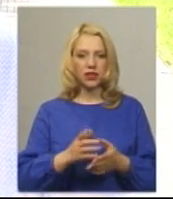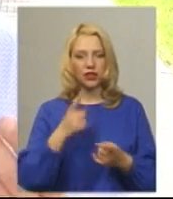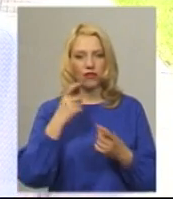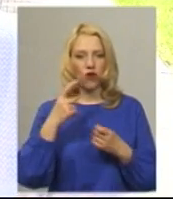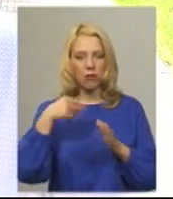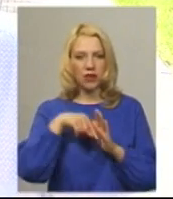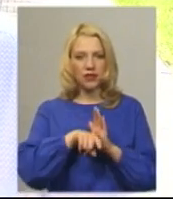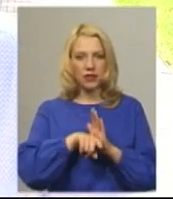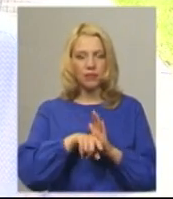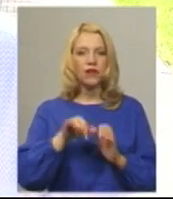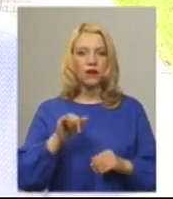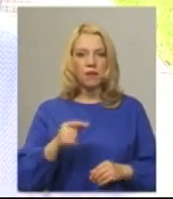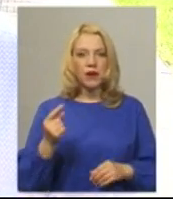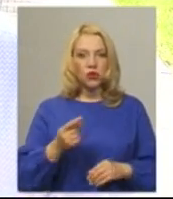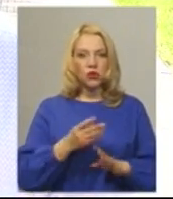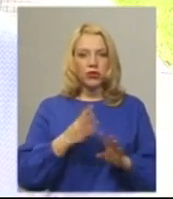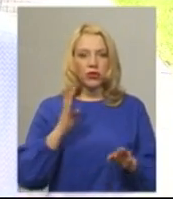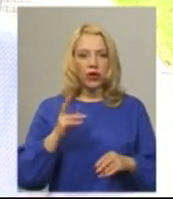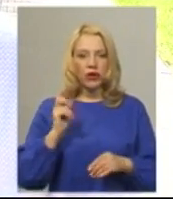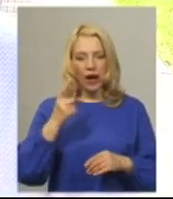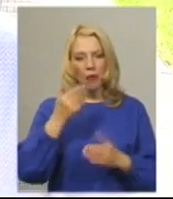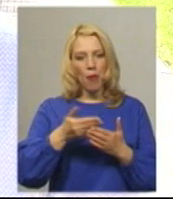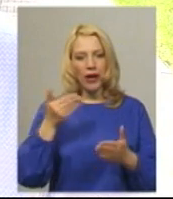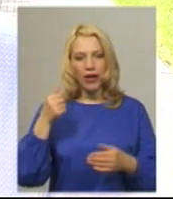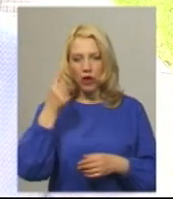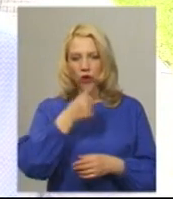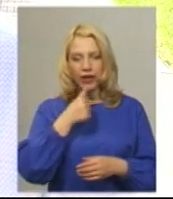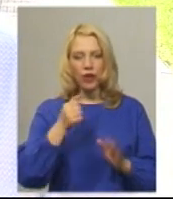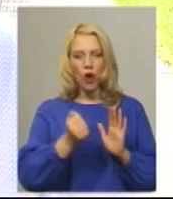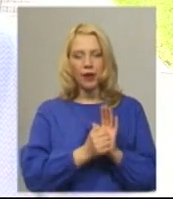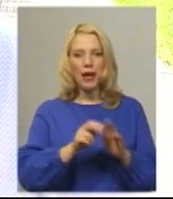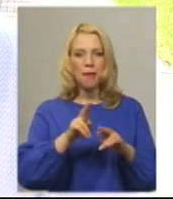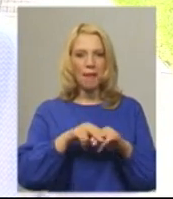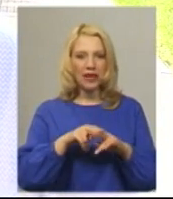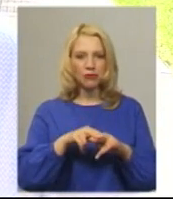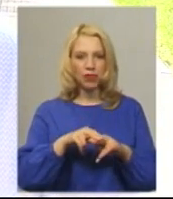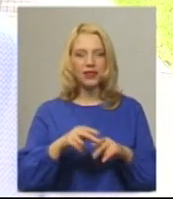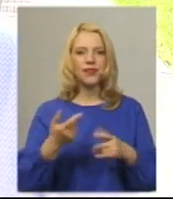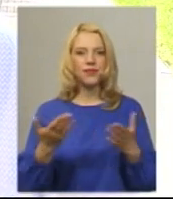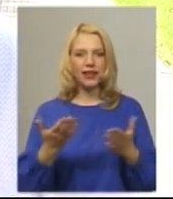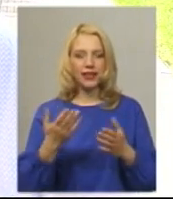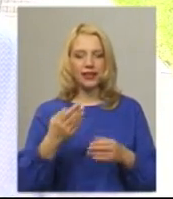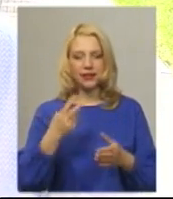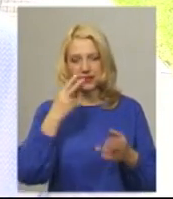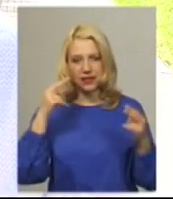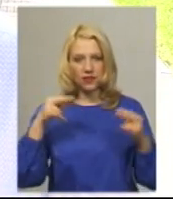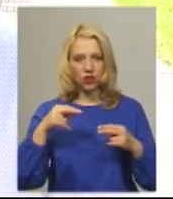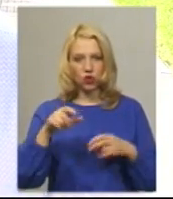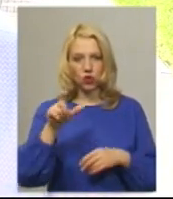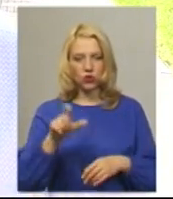інформація. В першу чергу, як в попередні роки, документ, паспортний документ, який засвідчує особи,